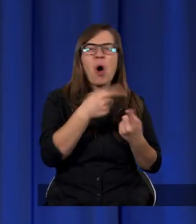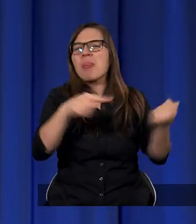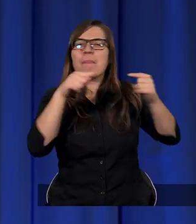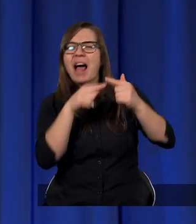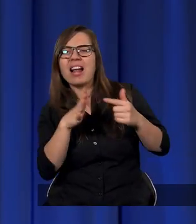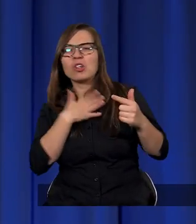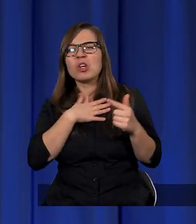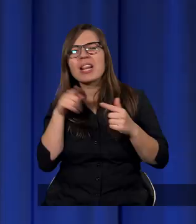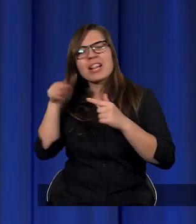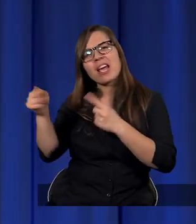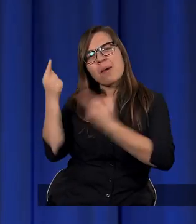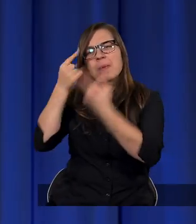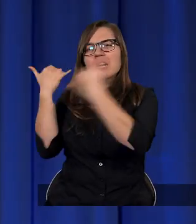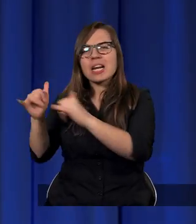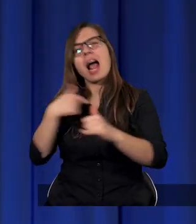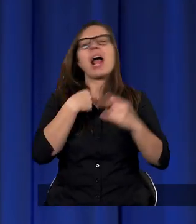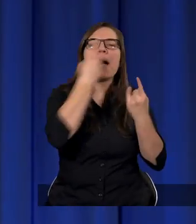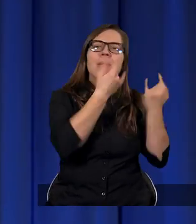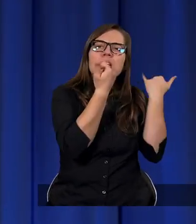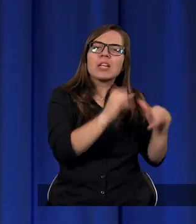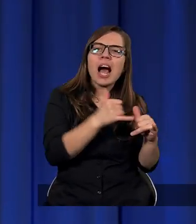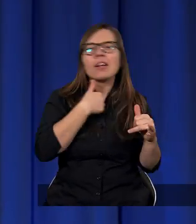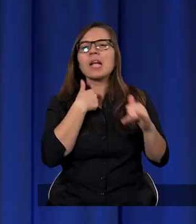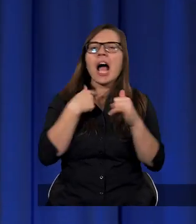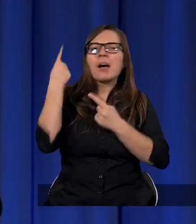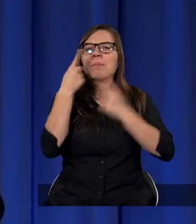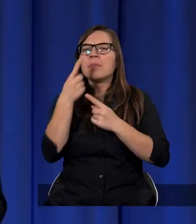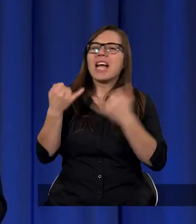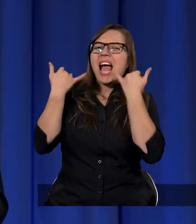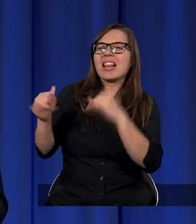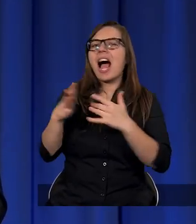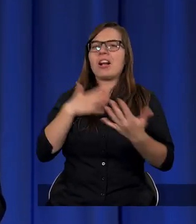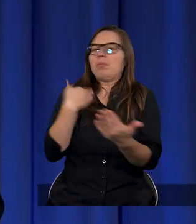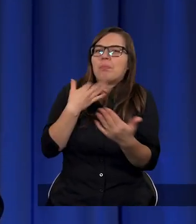inaczej interpretują daną rzecz, zaczyna sobie zadawać pytanie, ale dlaczego?